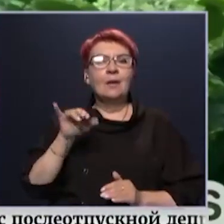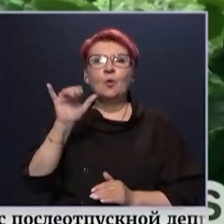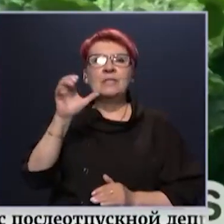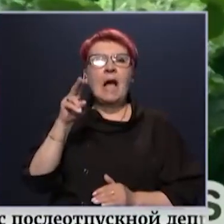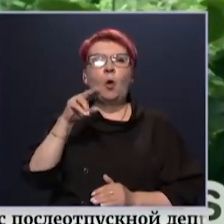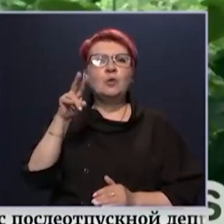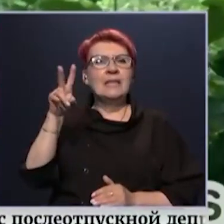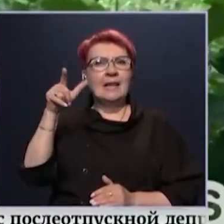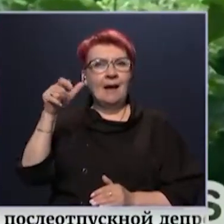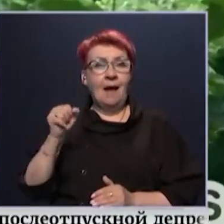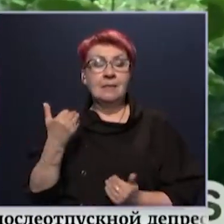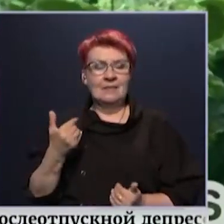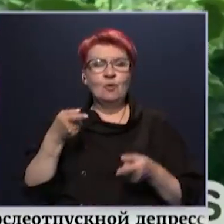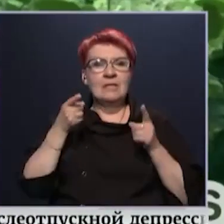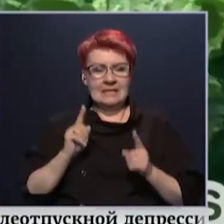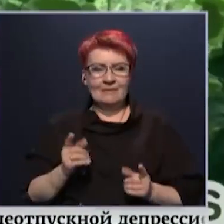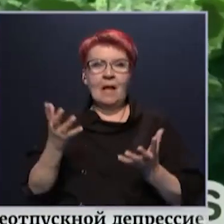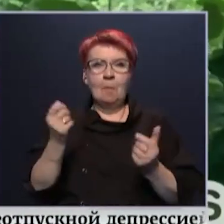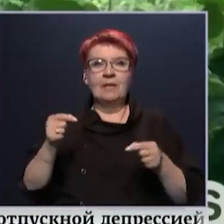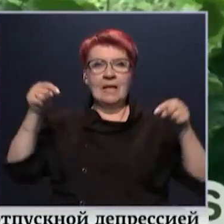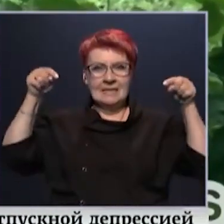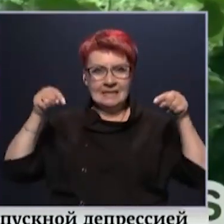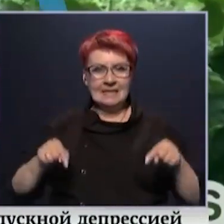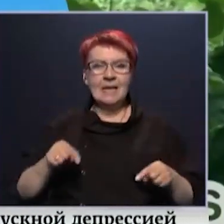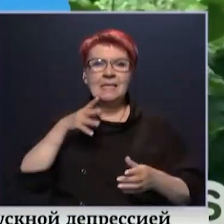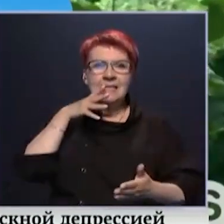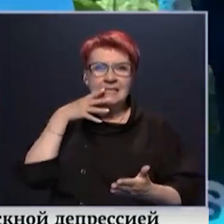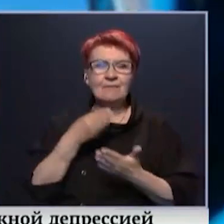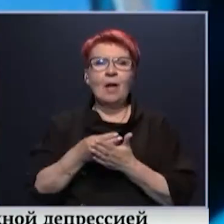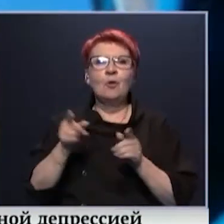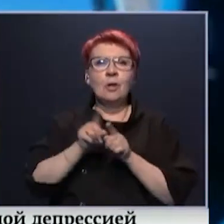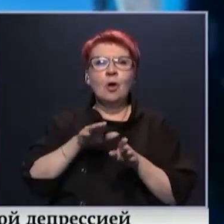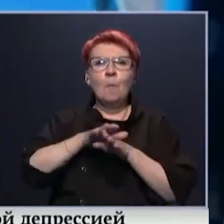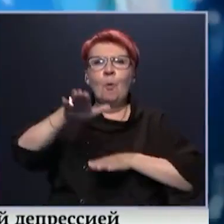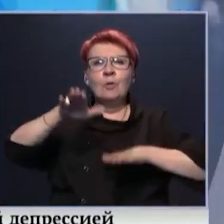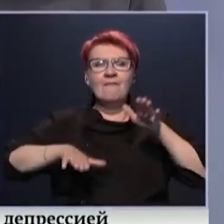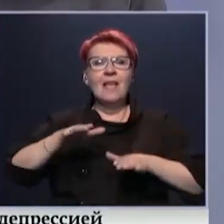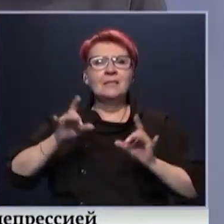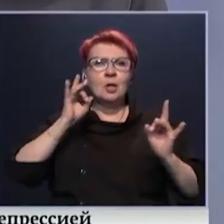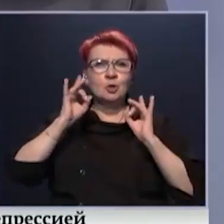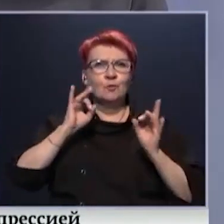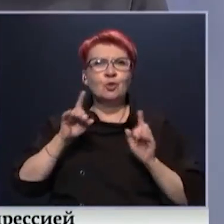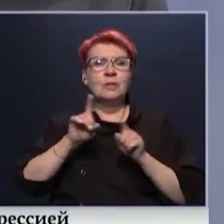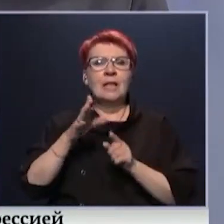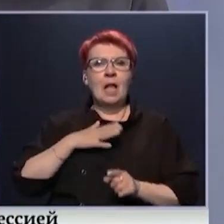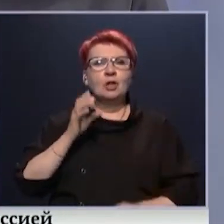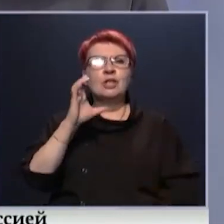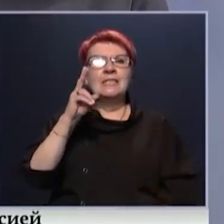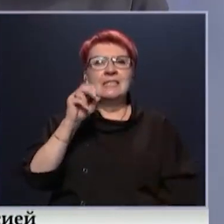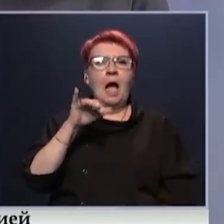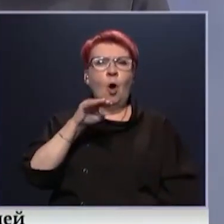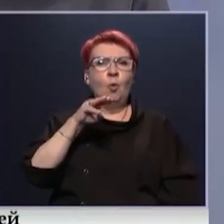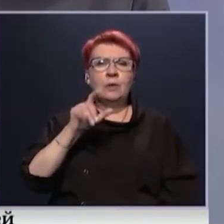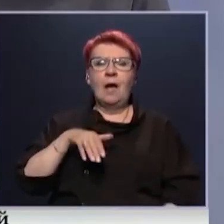Сегодня действительно обретает здесь свое такое полновесное звучание. Наши скауты очень активно